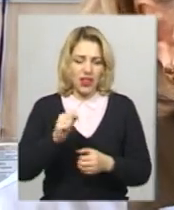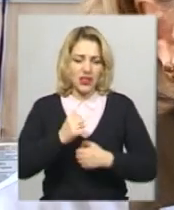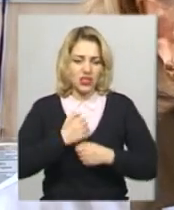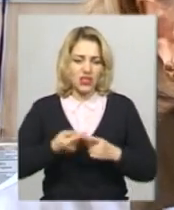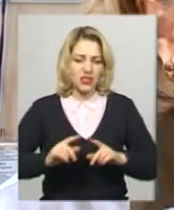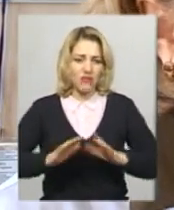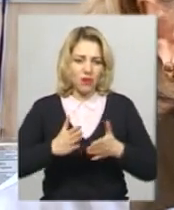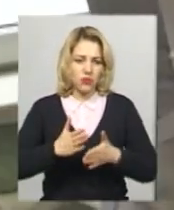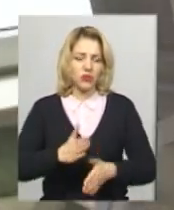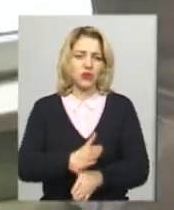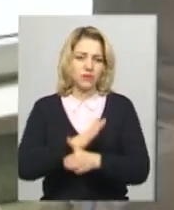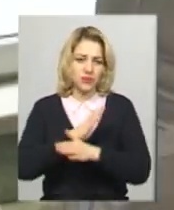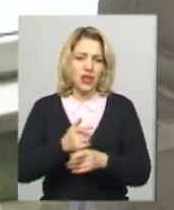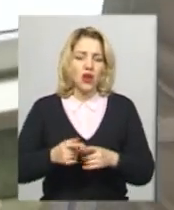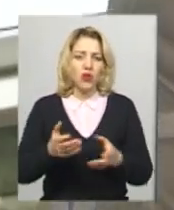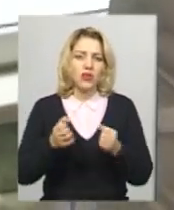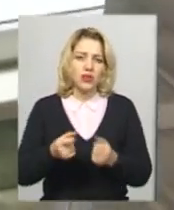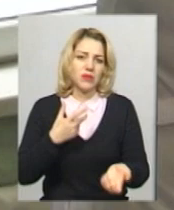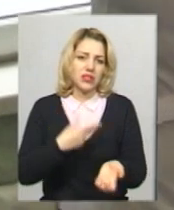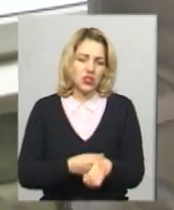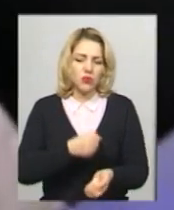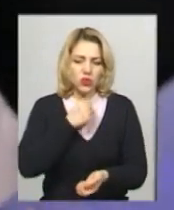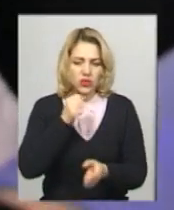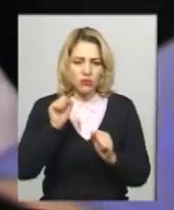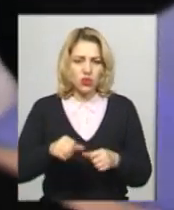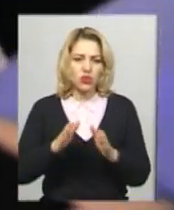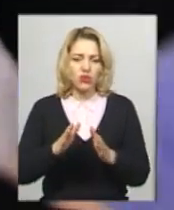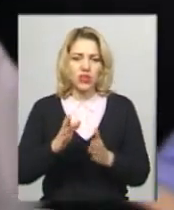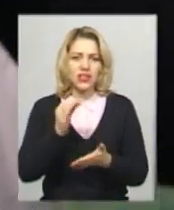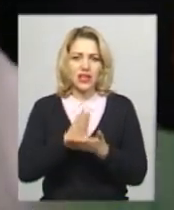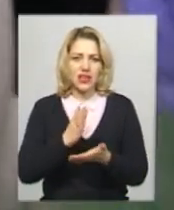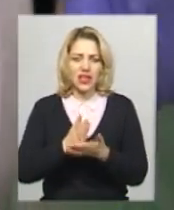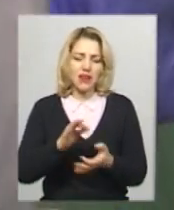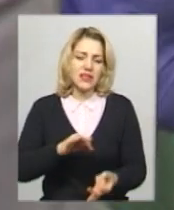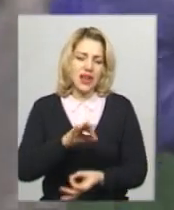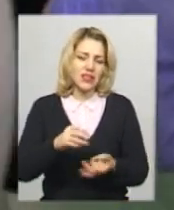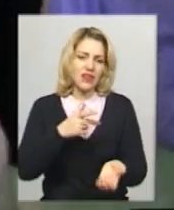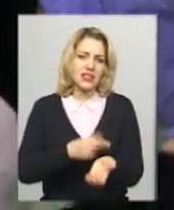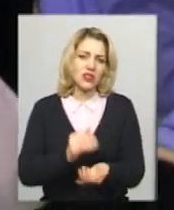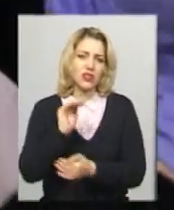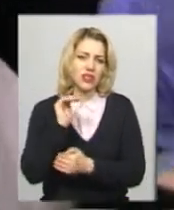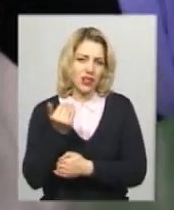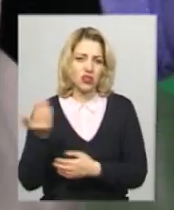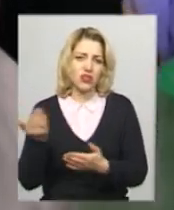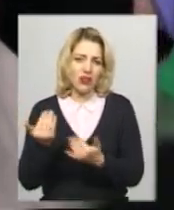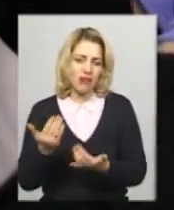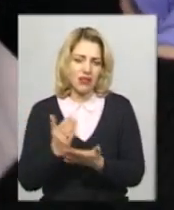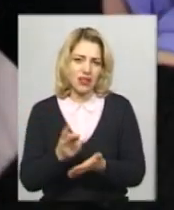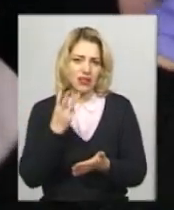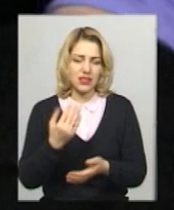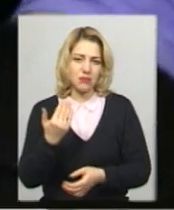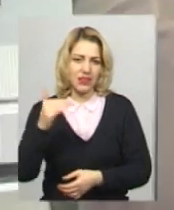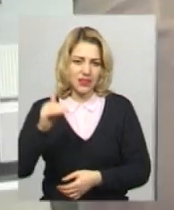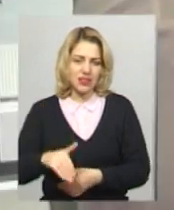цей випадок закінчився летально. Отримати щеплення дорослим можна, але тільки за наяності надлишку вакцини дитячої, якої в області є 35